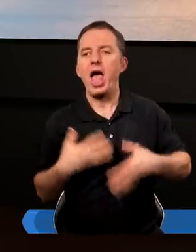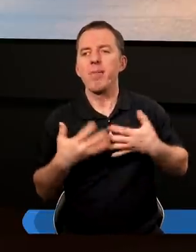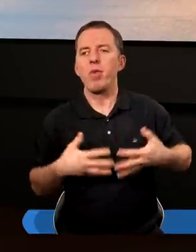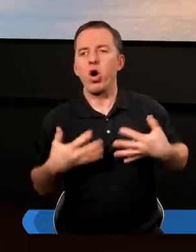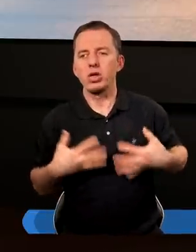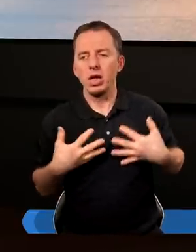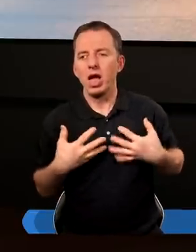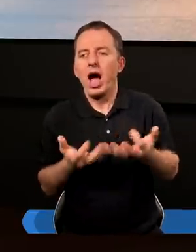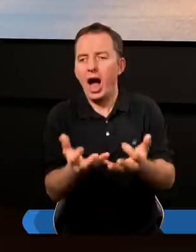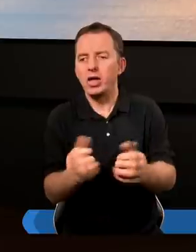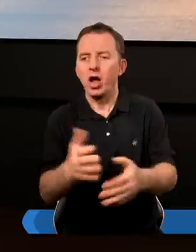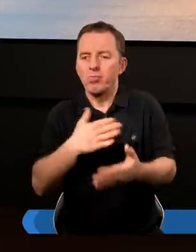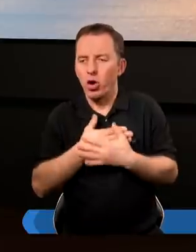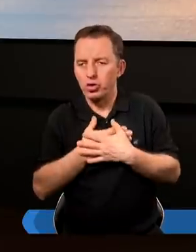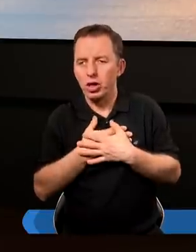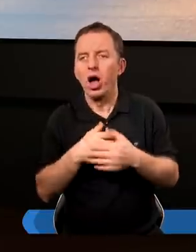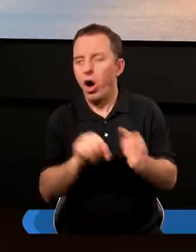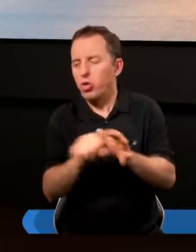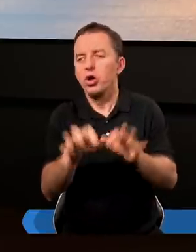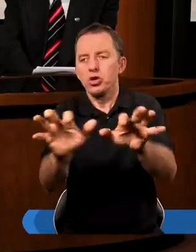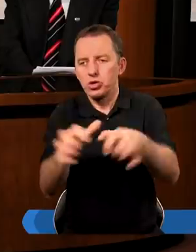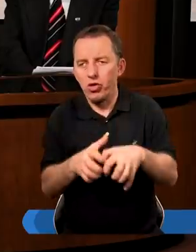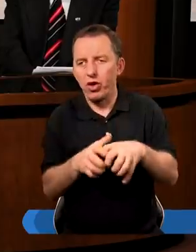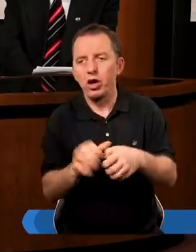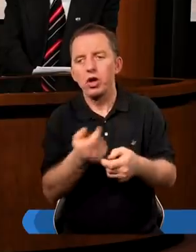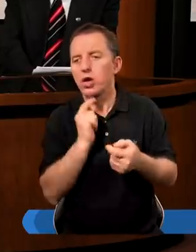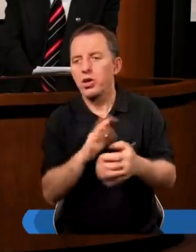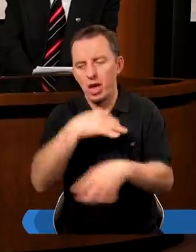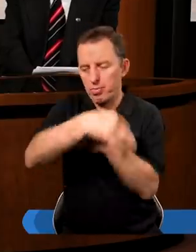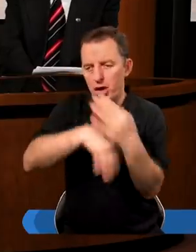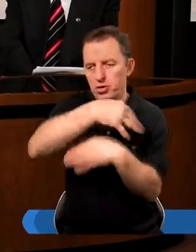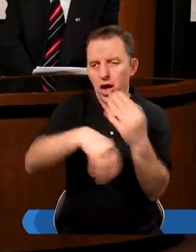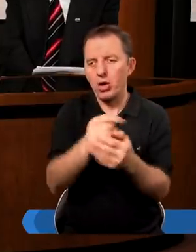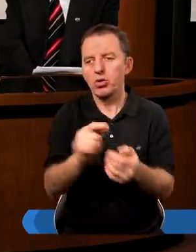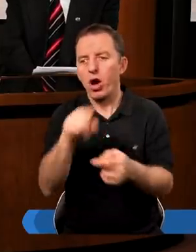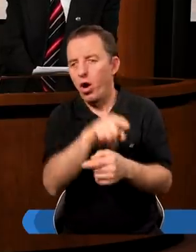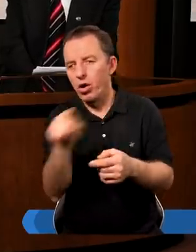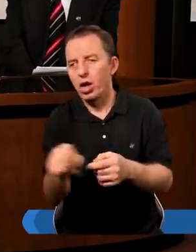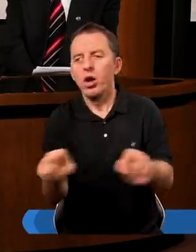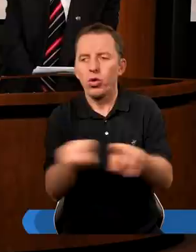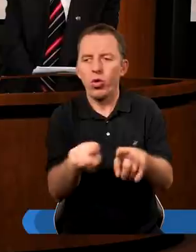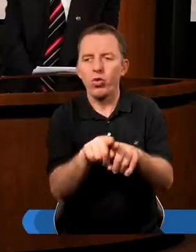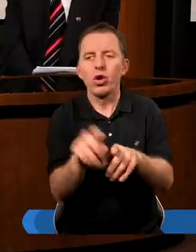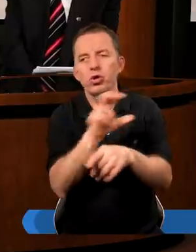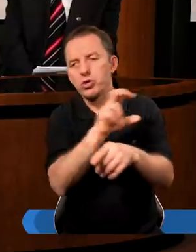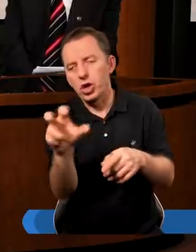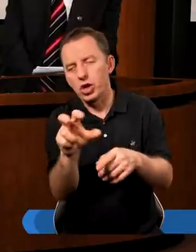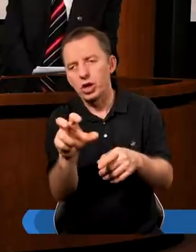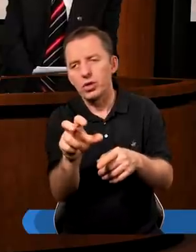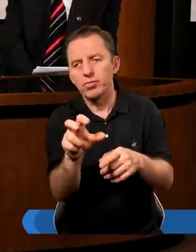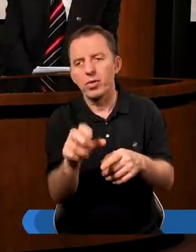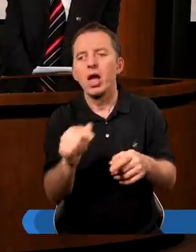emocje, chęć posiadania odchciwości, czy nie mieszają się one, jak również czy